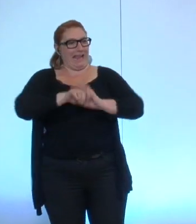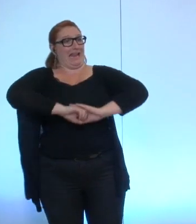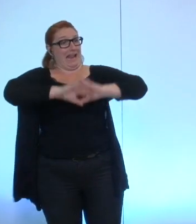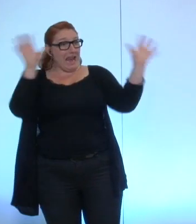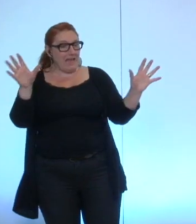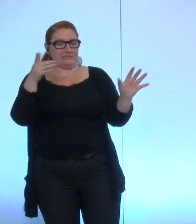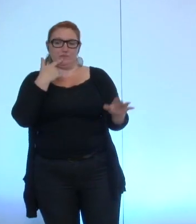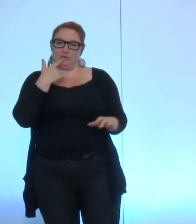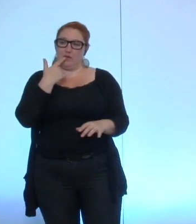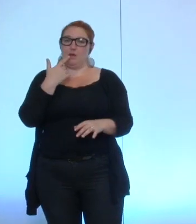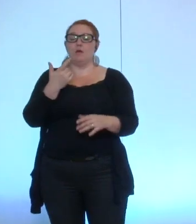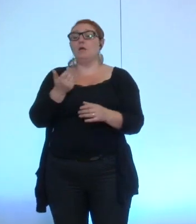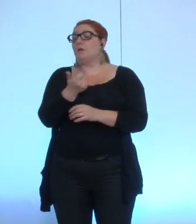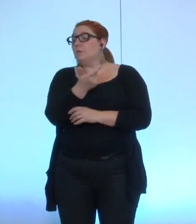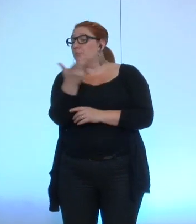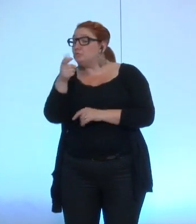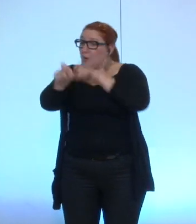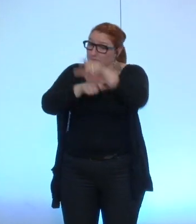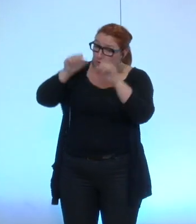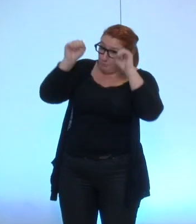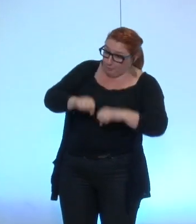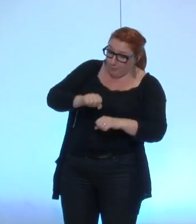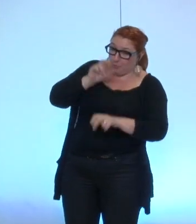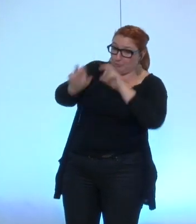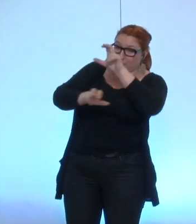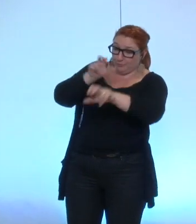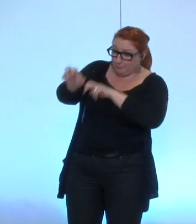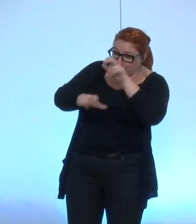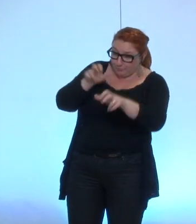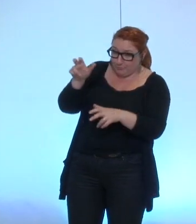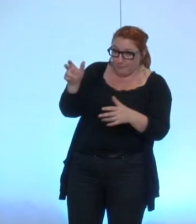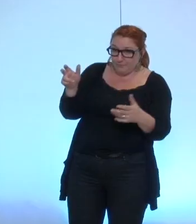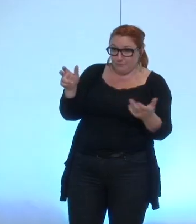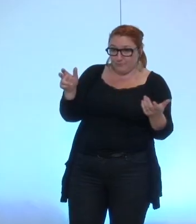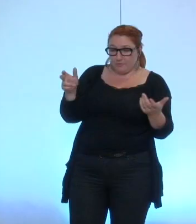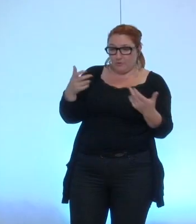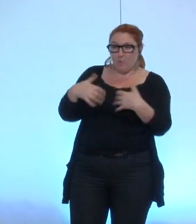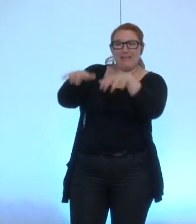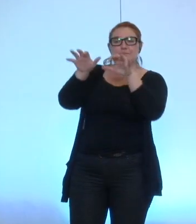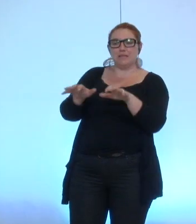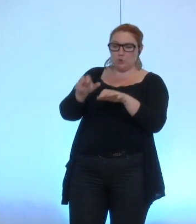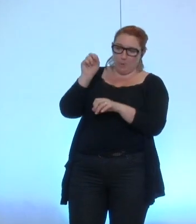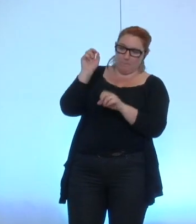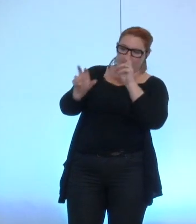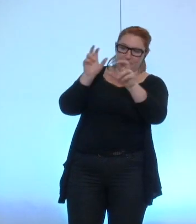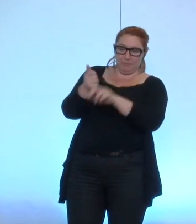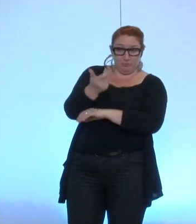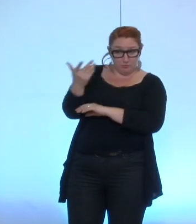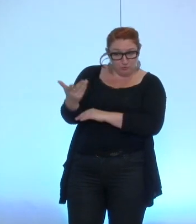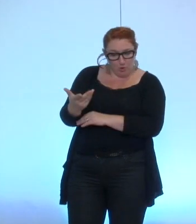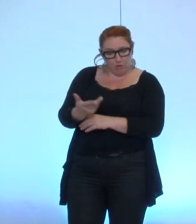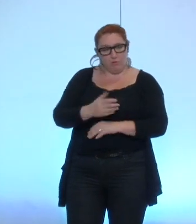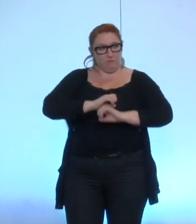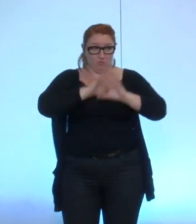à chaque fois qu'il y a plusieurs possibilités de désigner un ou plusieurs enfin plusieurs administratifs soyons très clairs nous